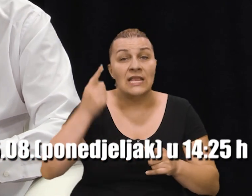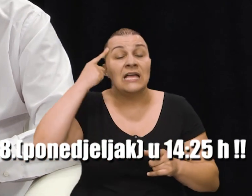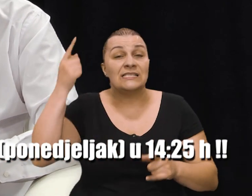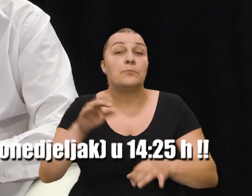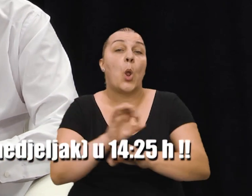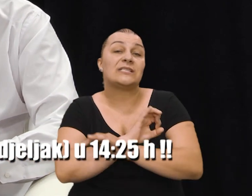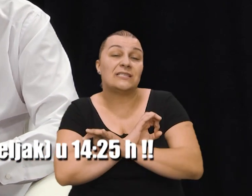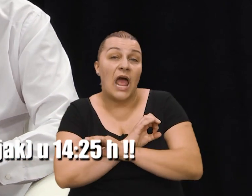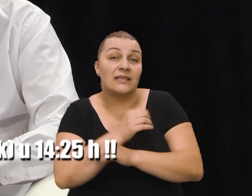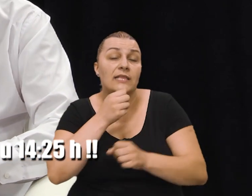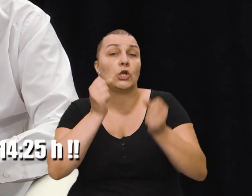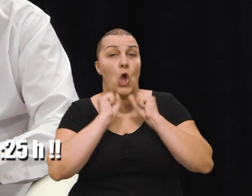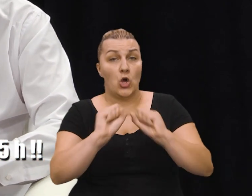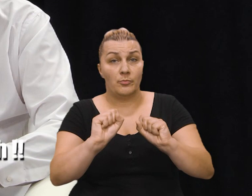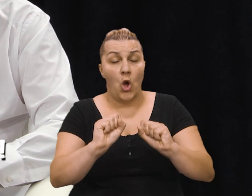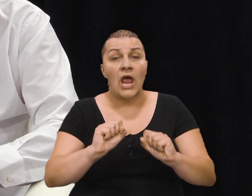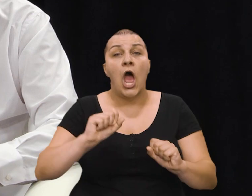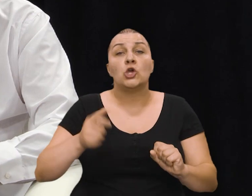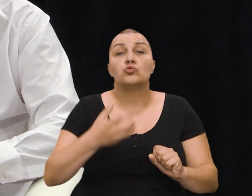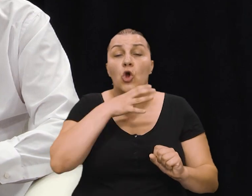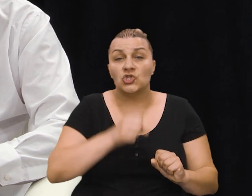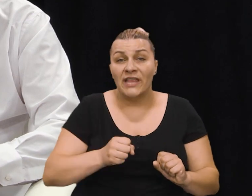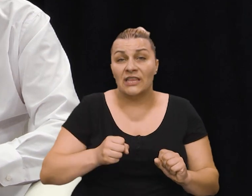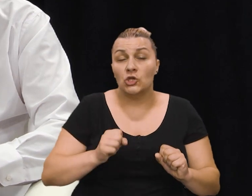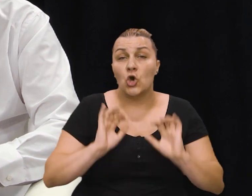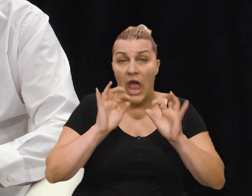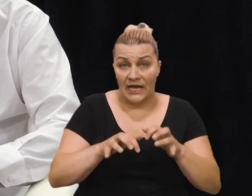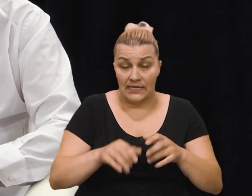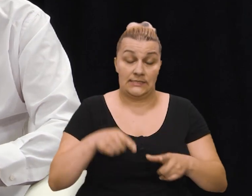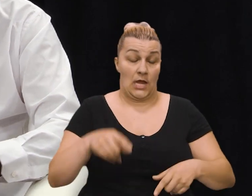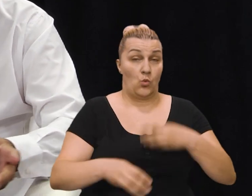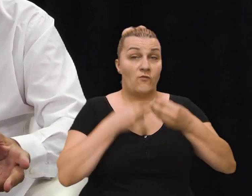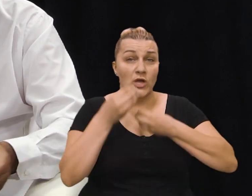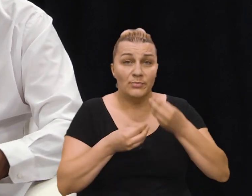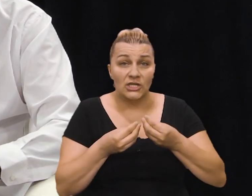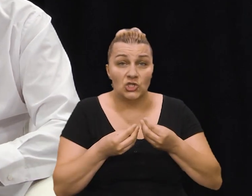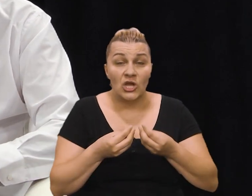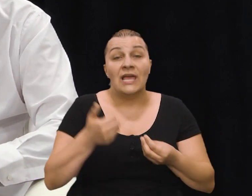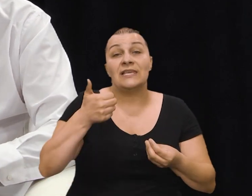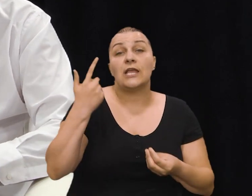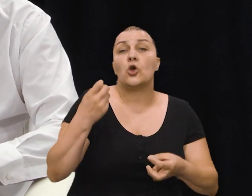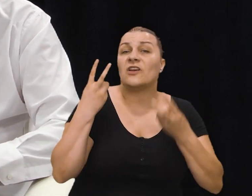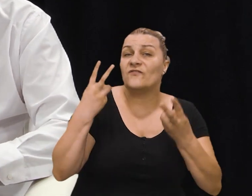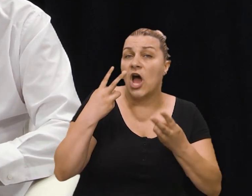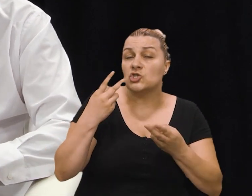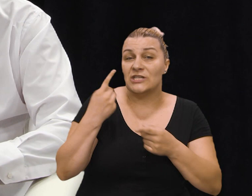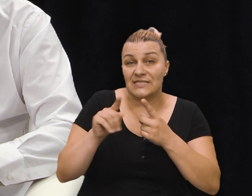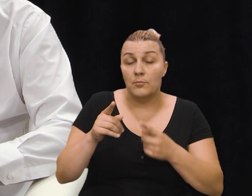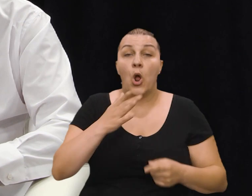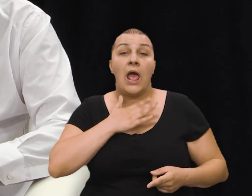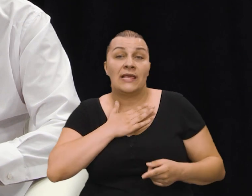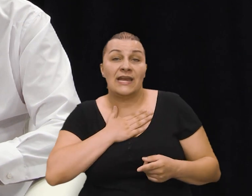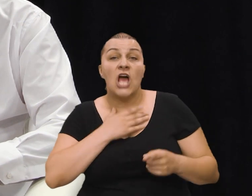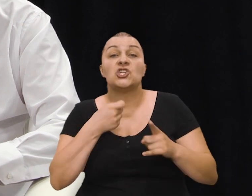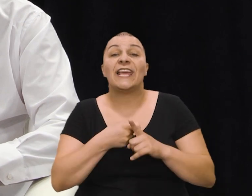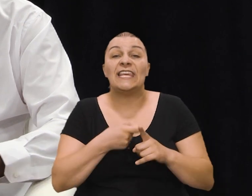rata simbol stradanja i otpora jugočetničkoj agresiji. A u toj priči svakako jedan od bitnijih simbola